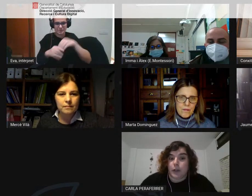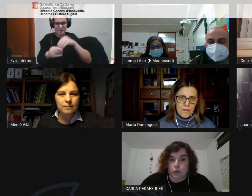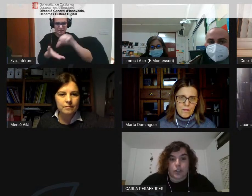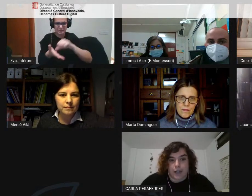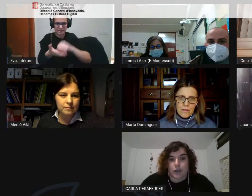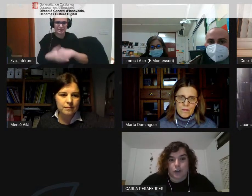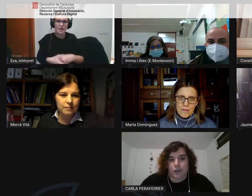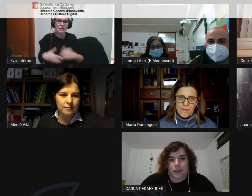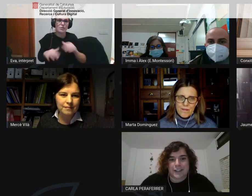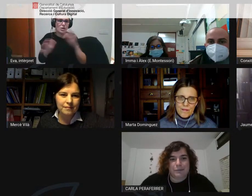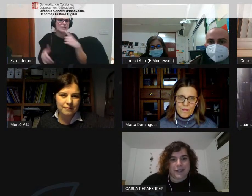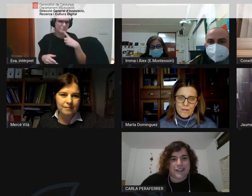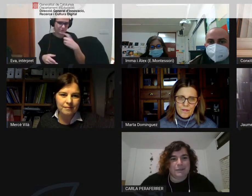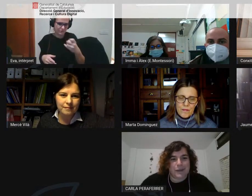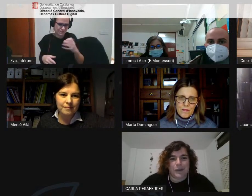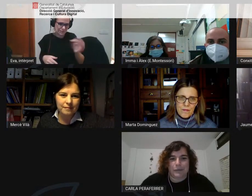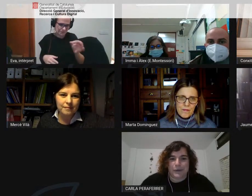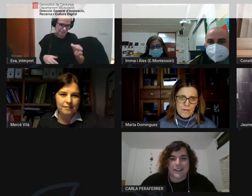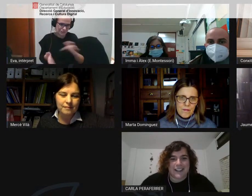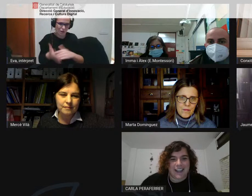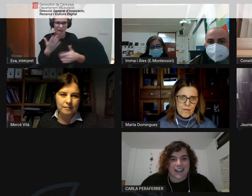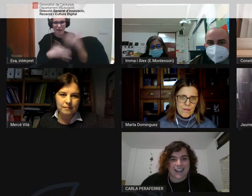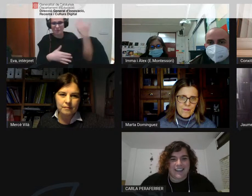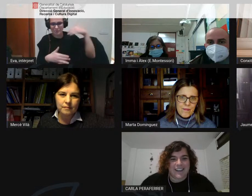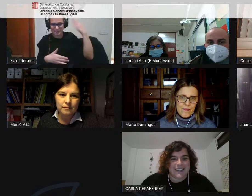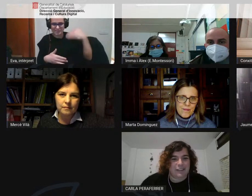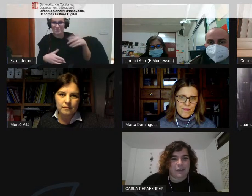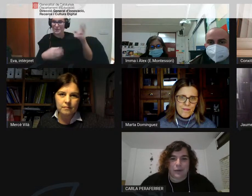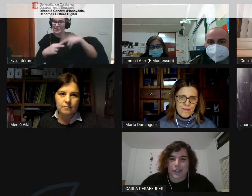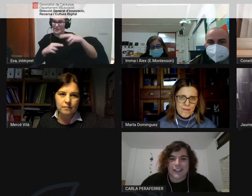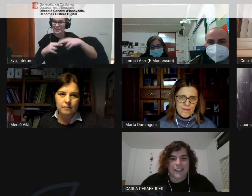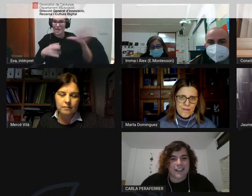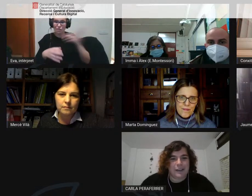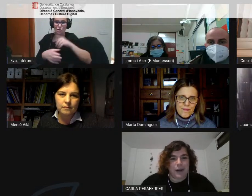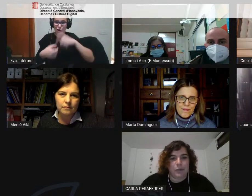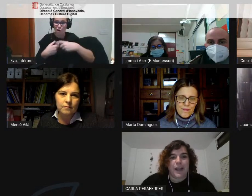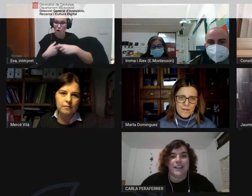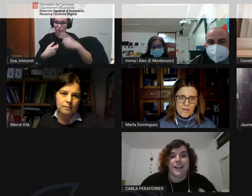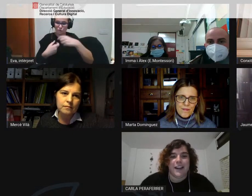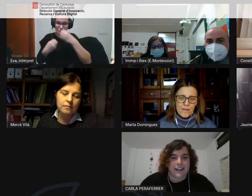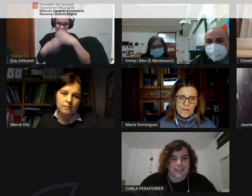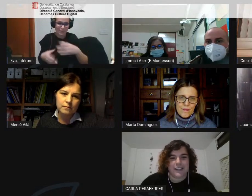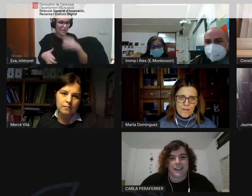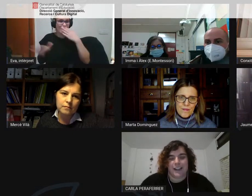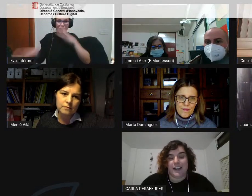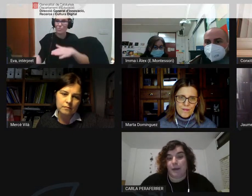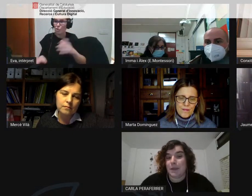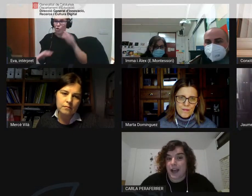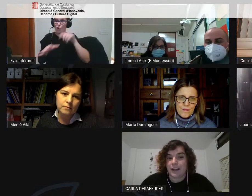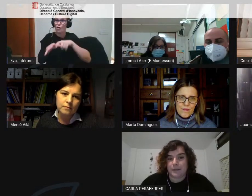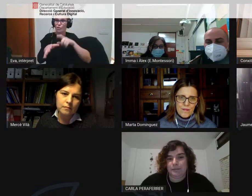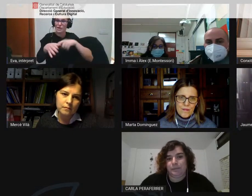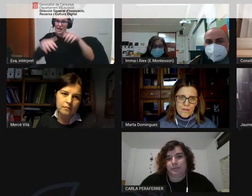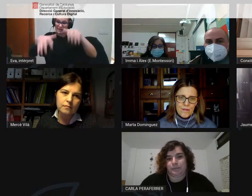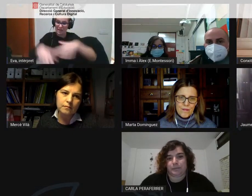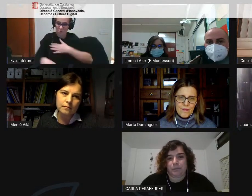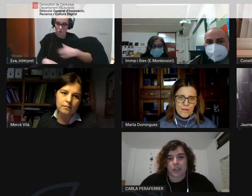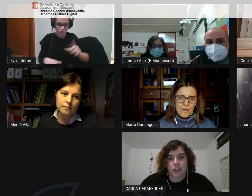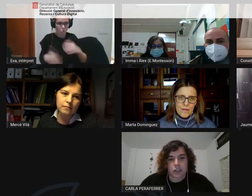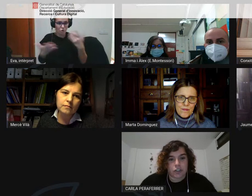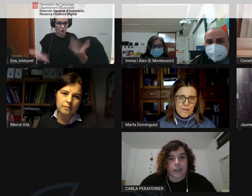però ens ha costat no des del principi tothom hi va estar a favor ni va voler integrar-se en canvi ara